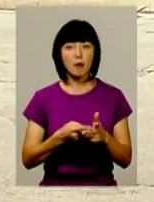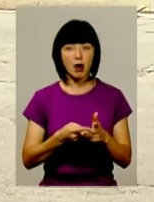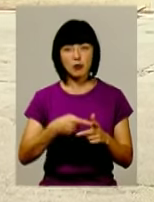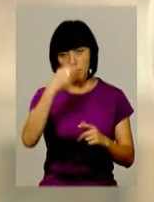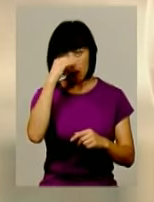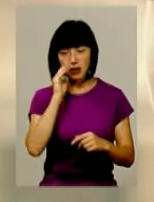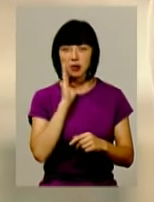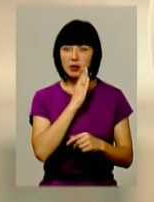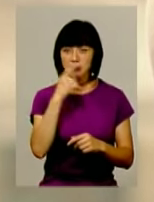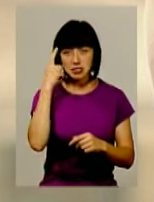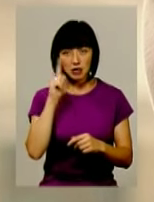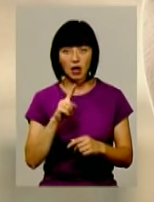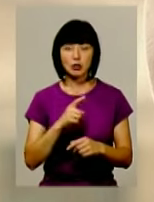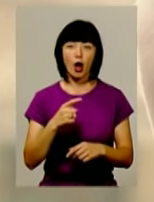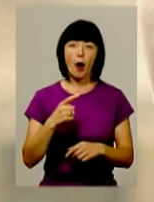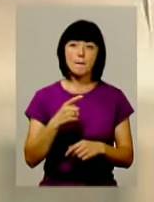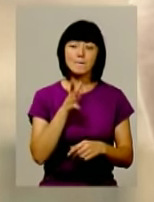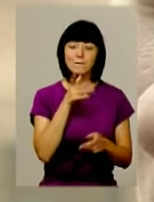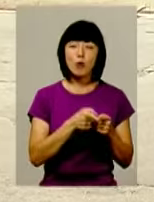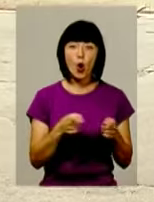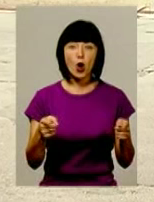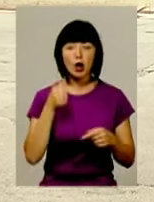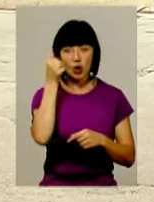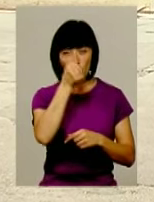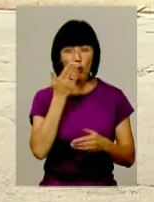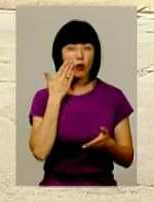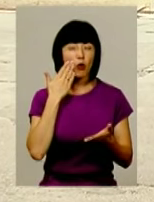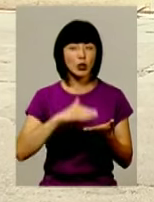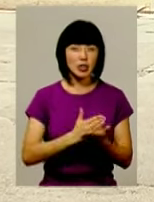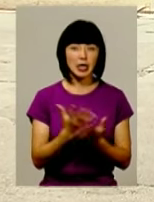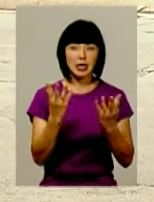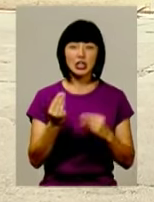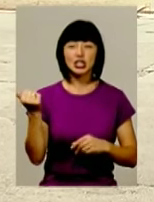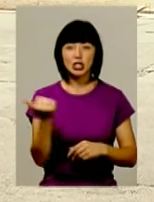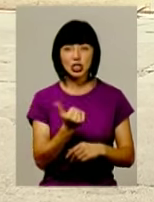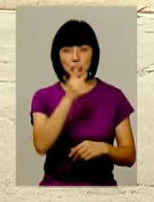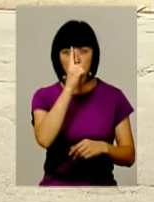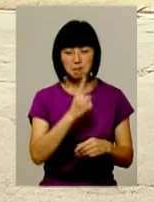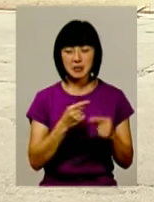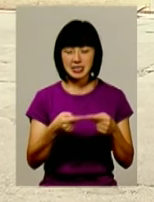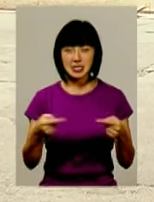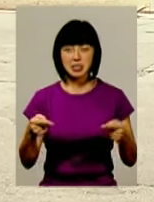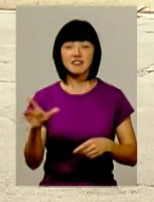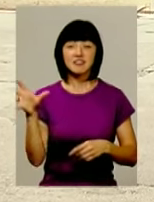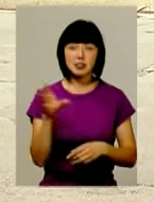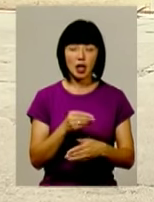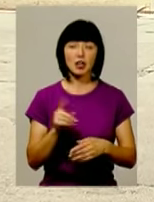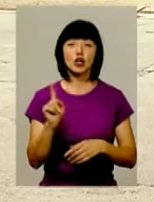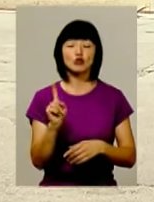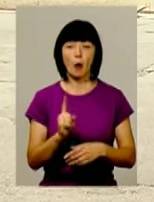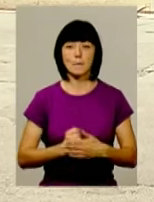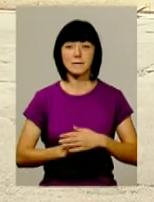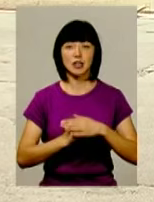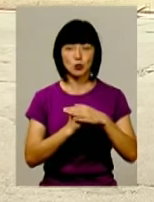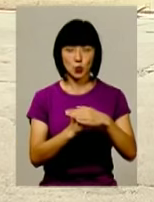батьків, знати пори року, орієнтуватися в них, дні тижня, місяці. Тобто це те, на чому базується